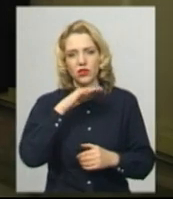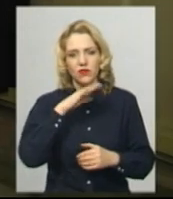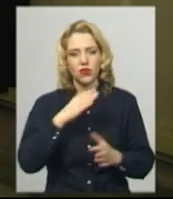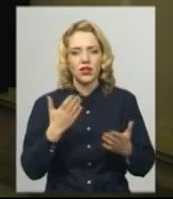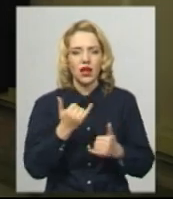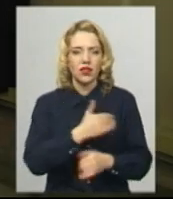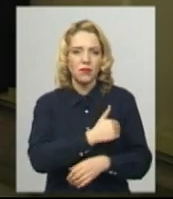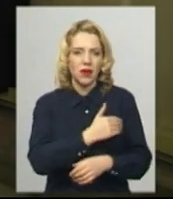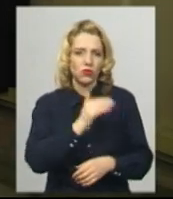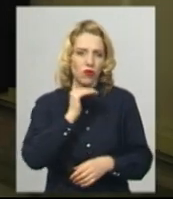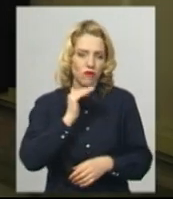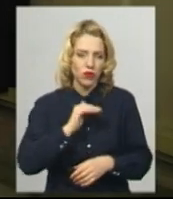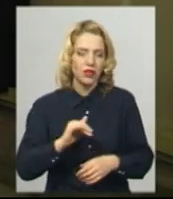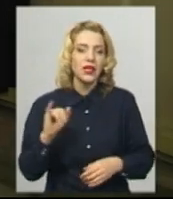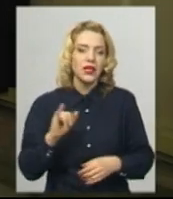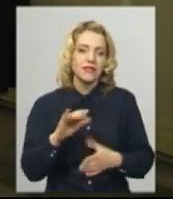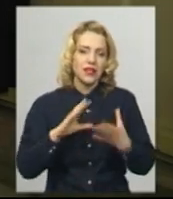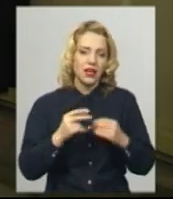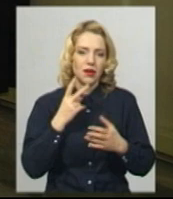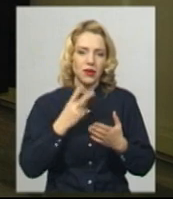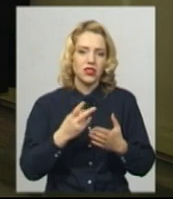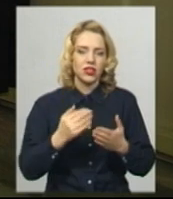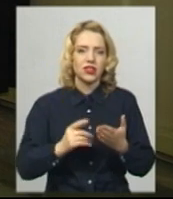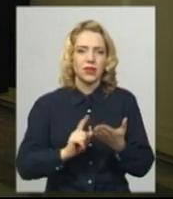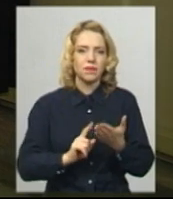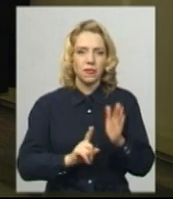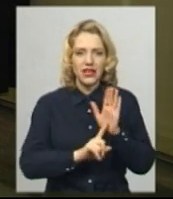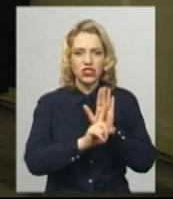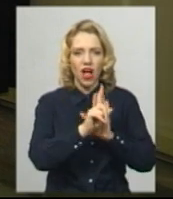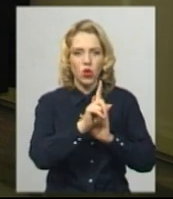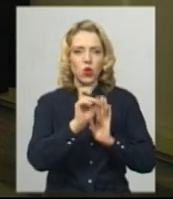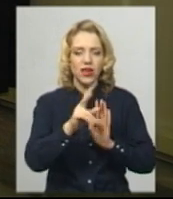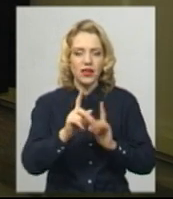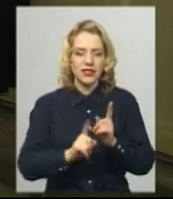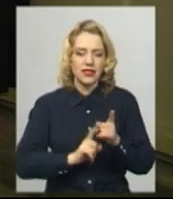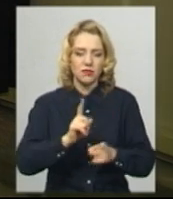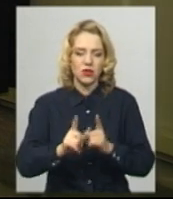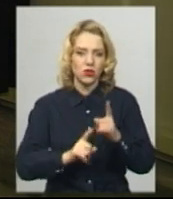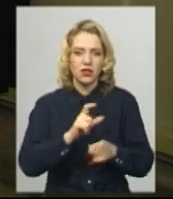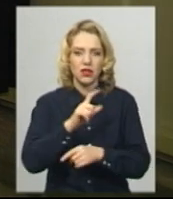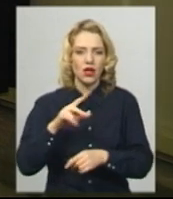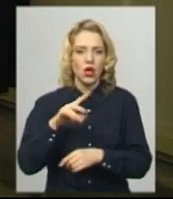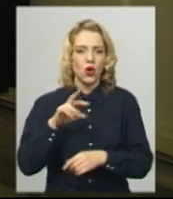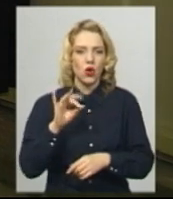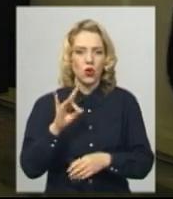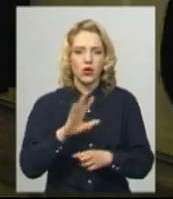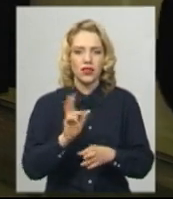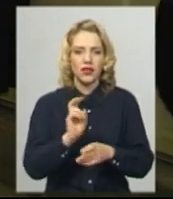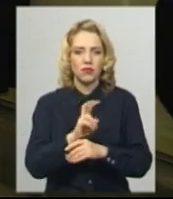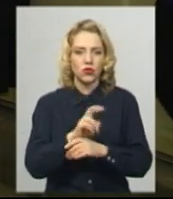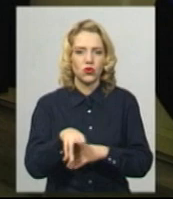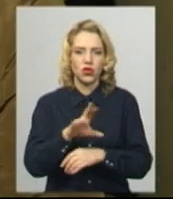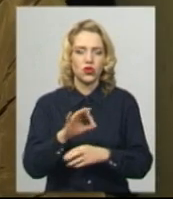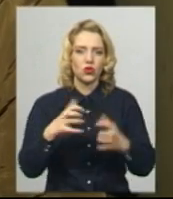яка температура. І взагалі бачити шкалу, як змінюється цей хлор, тобто навіть не підходячи до